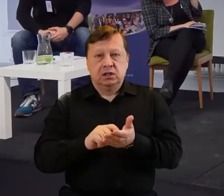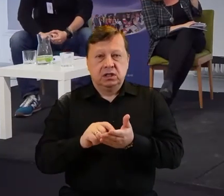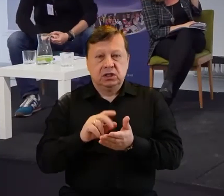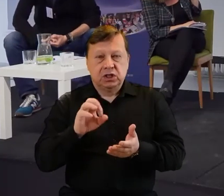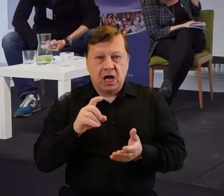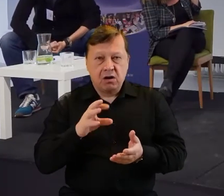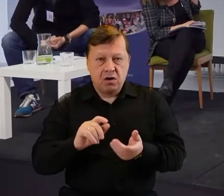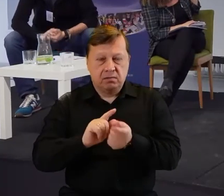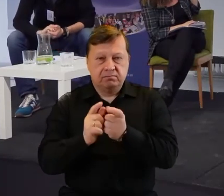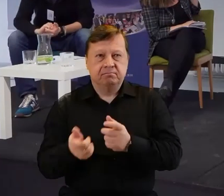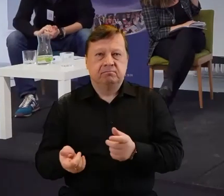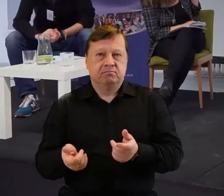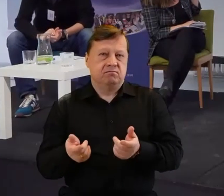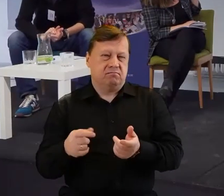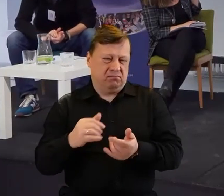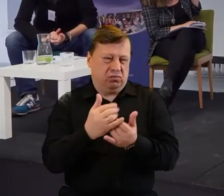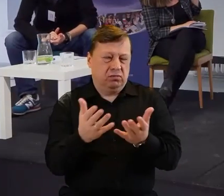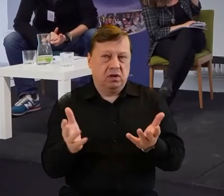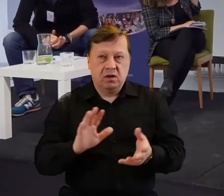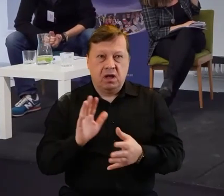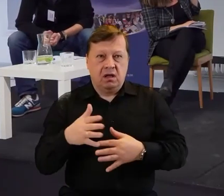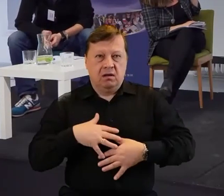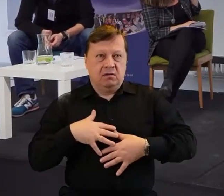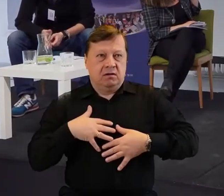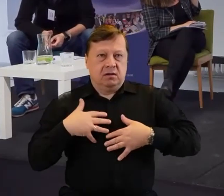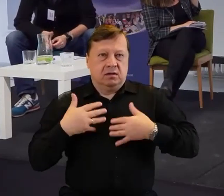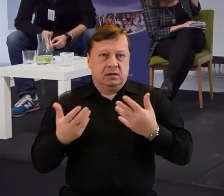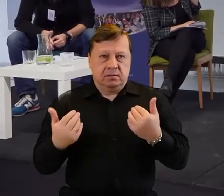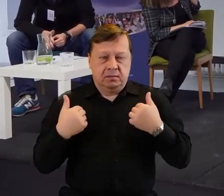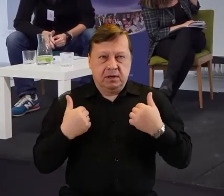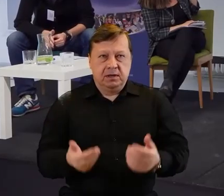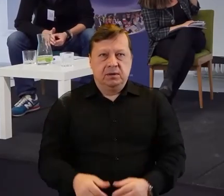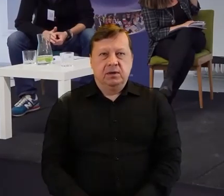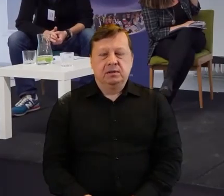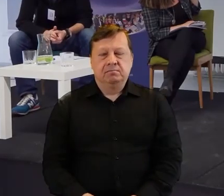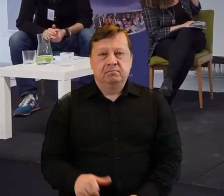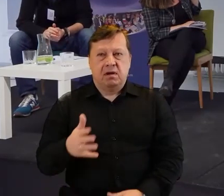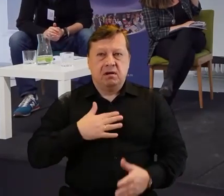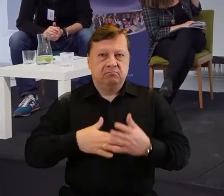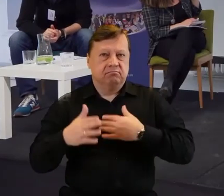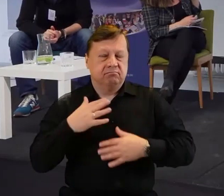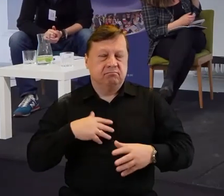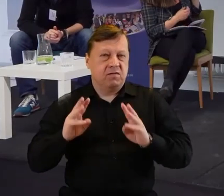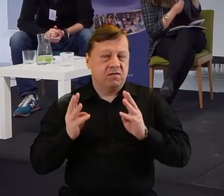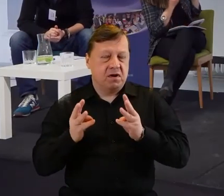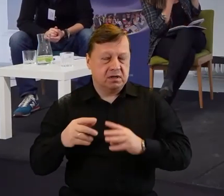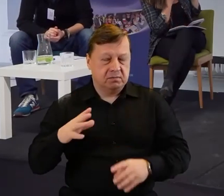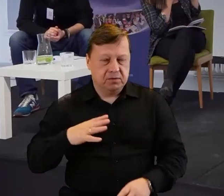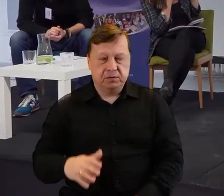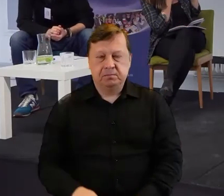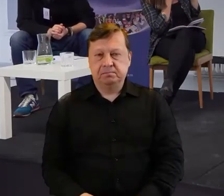Wszyscy byli poruszeni wtedy. Cała miejscowość do dzisiaj żyją tymi naszymi warsztatami. A tutaj